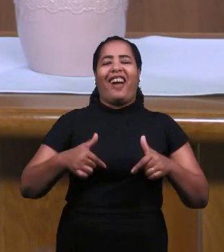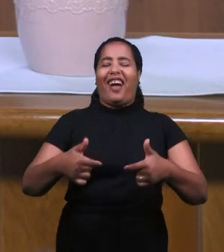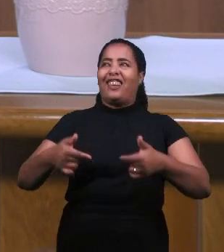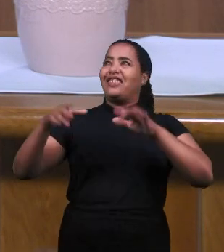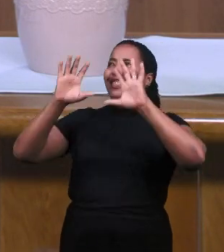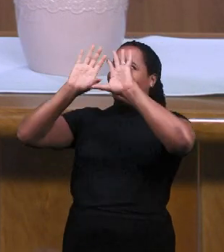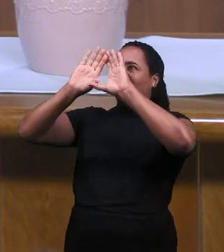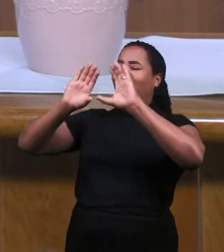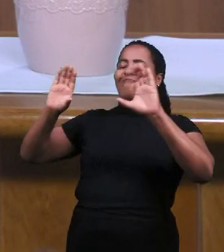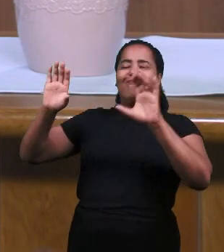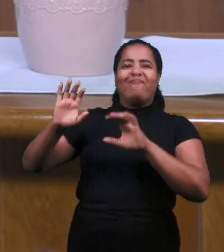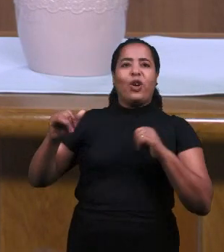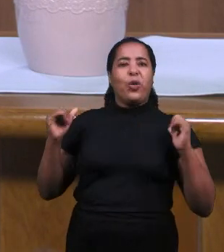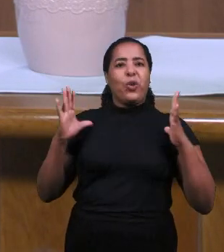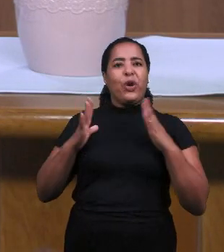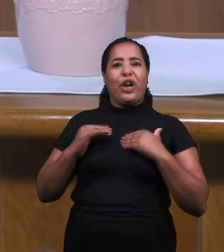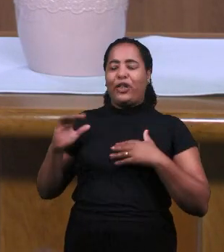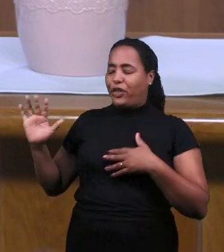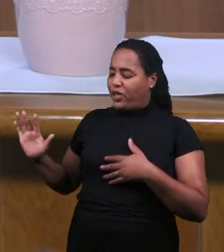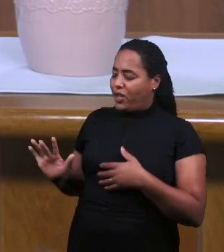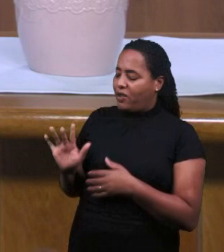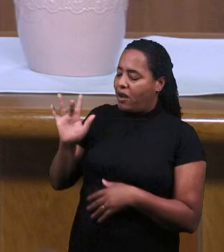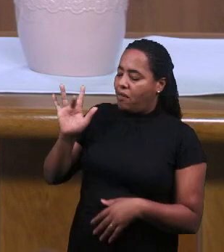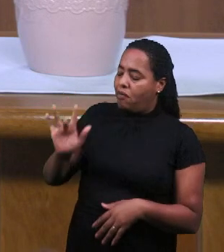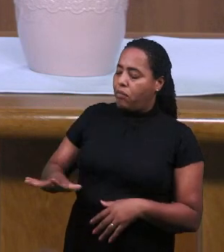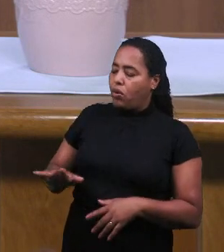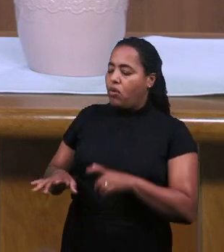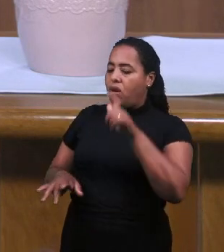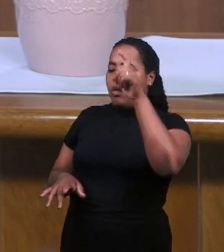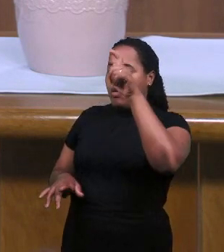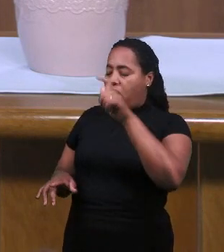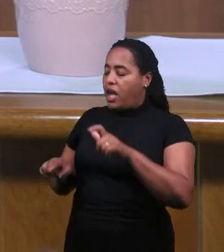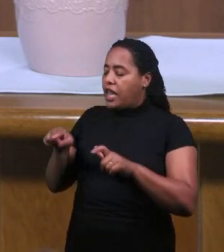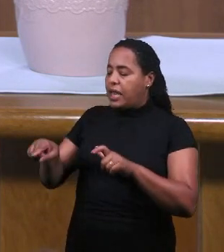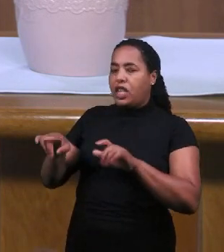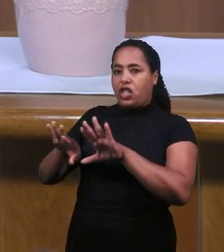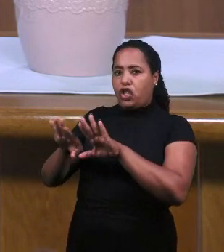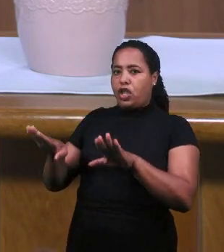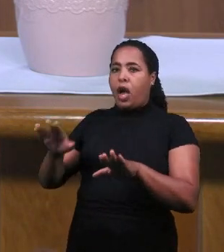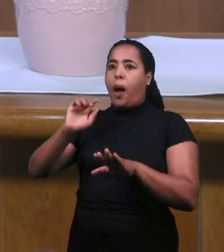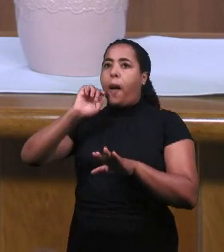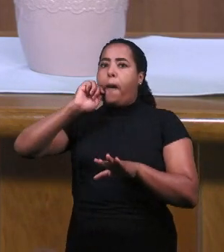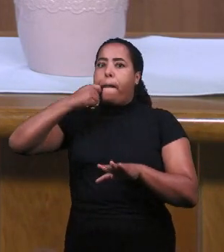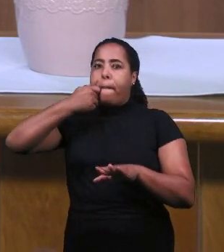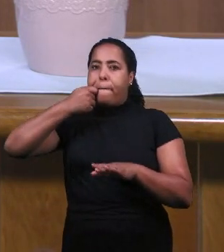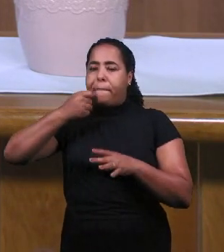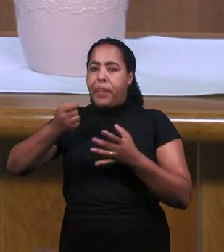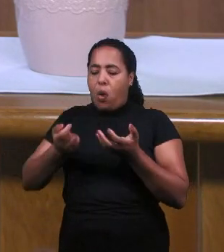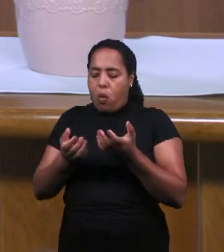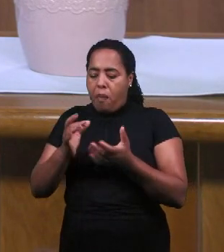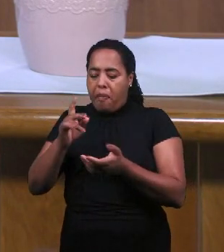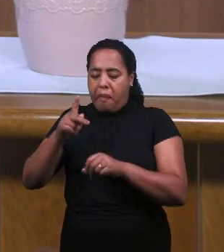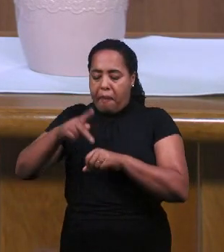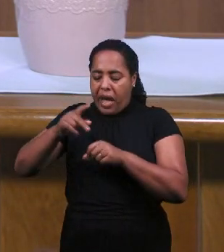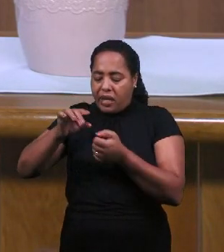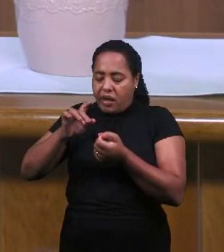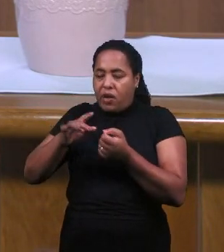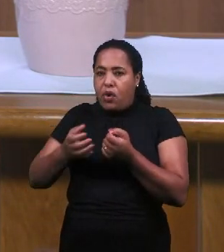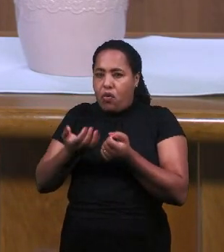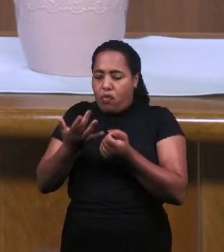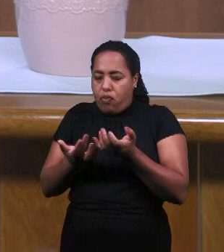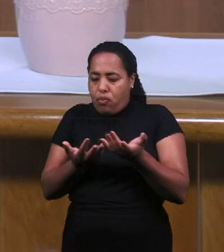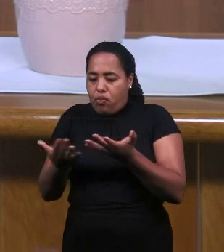Разбудил Здесь Начинается Небесное Действие И там Была Печёная Лепёшка И